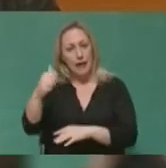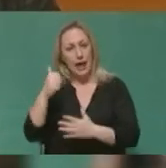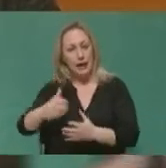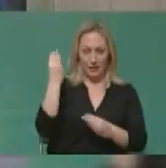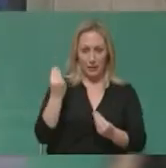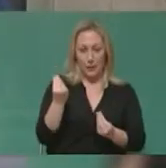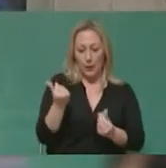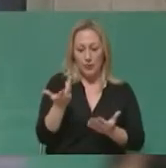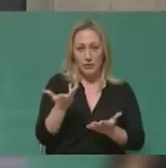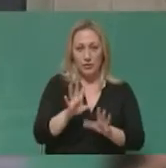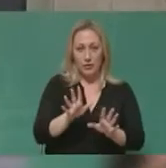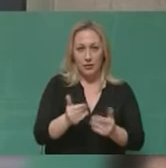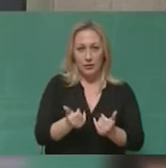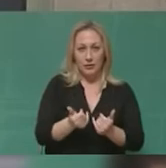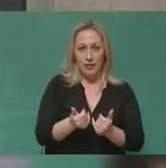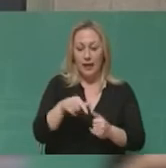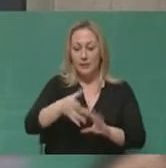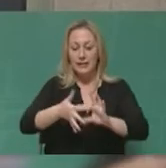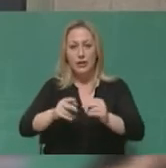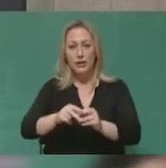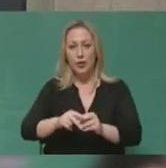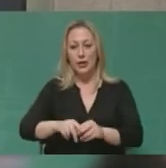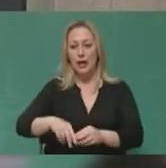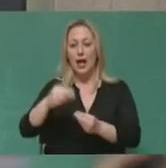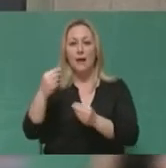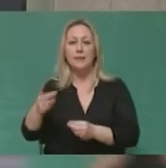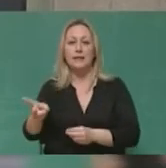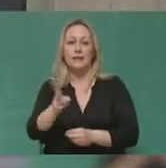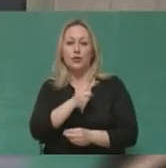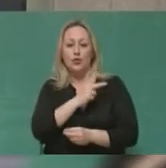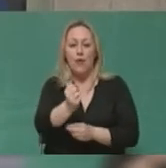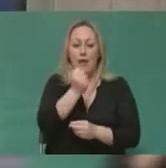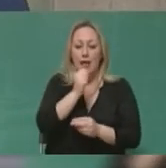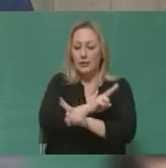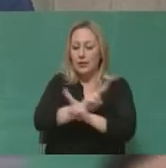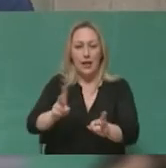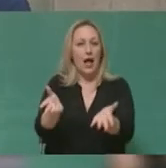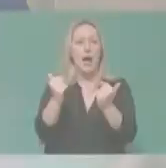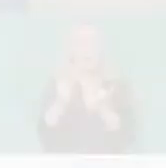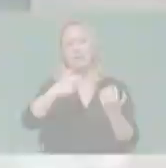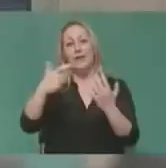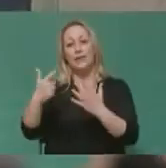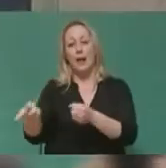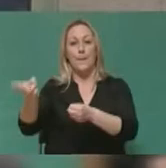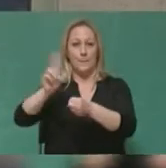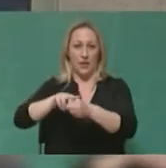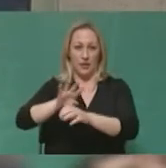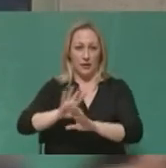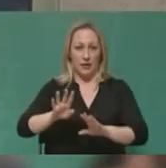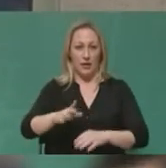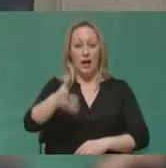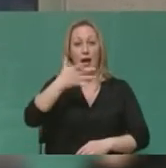δεν το αξίζουν. Η ιστορία δεν είναι άσπρο-μαύρο. Η ιστορία είναι αυτό που είναι. Εάν κάποιοι κάνανε λάθη, κάνανε. Η θέση της οικογένειας